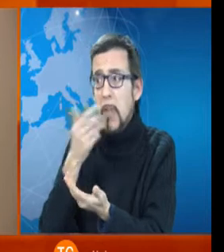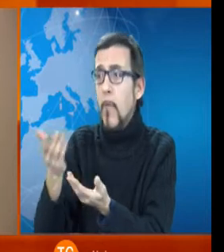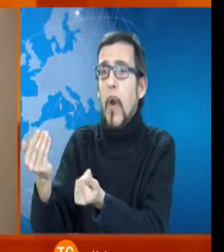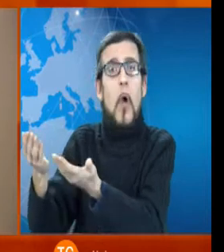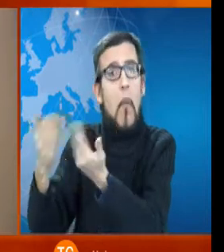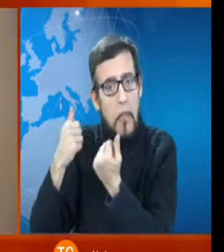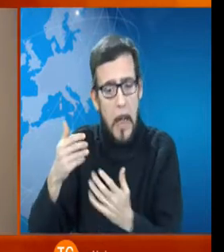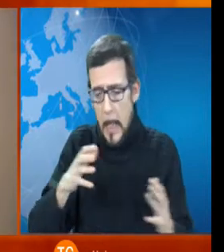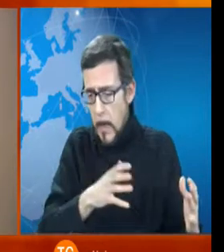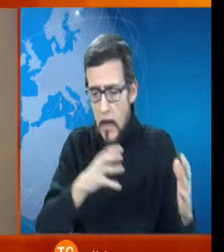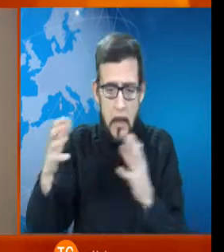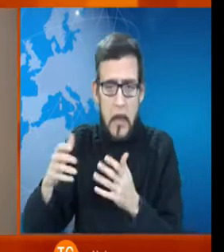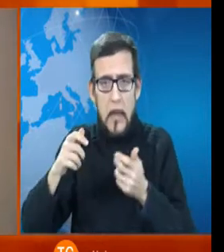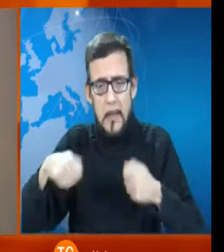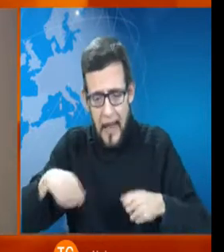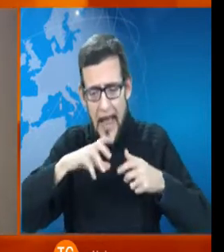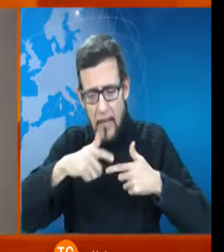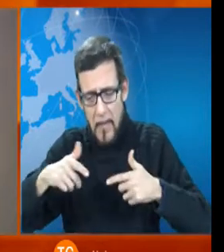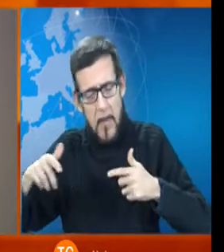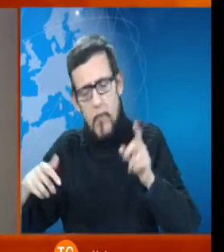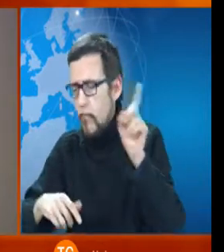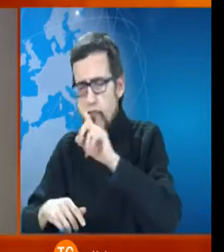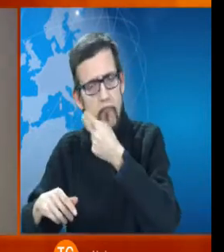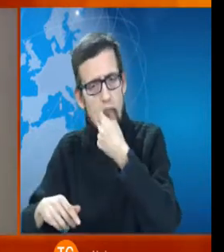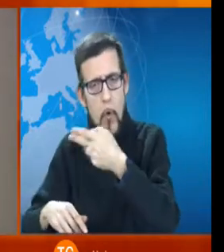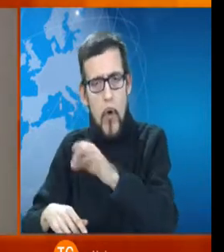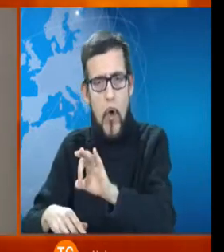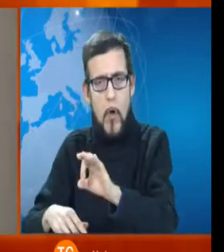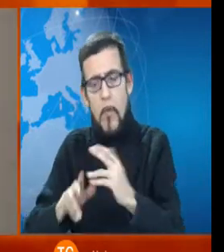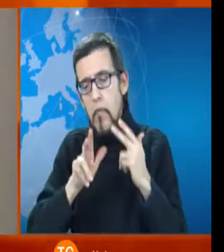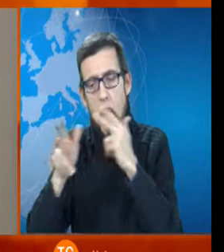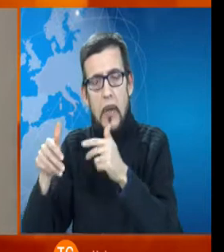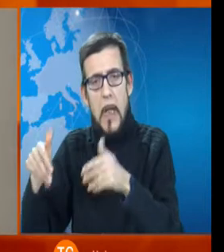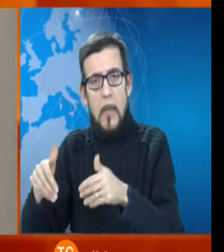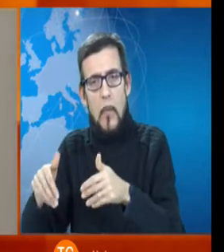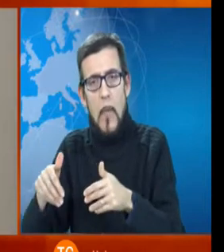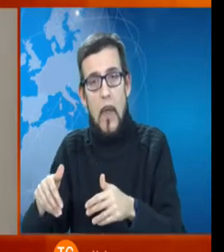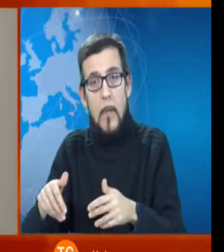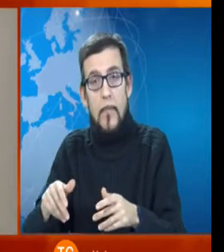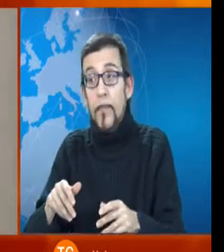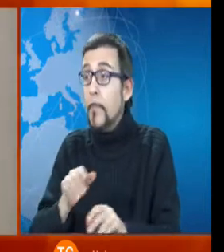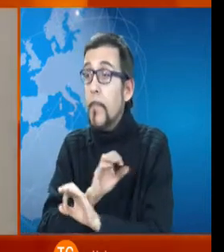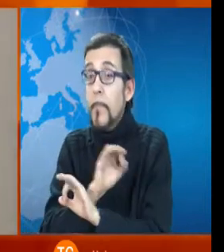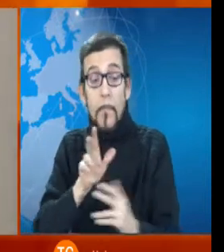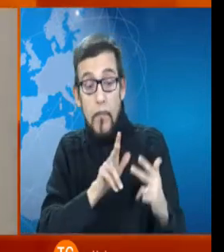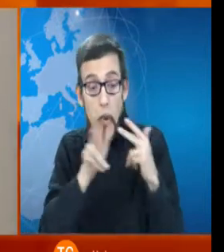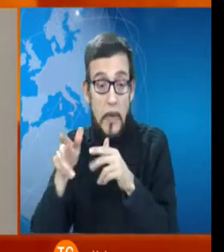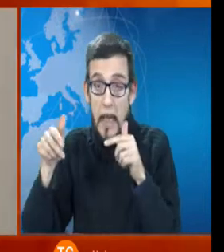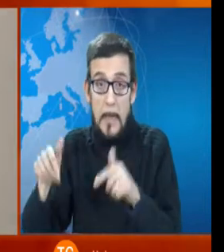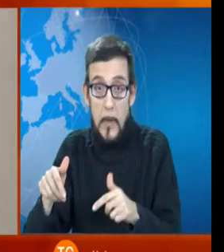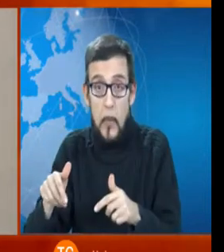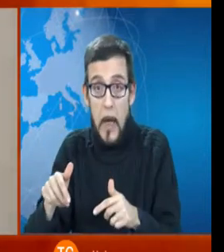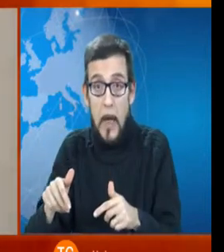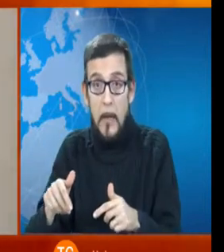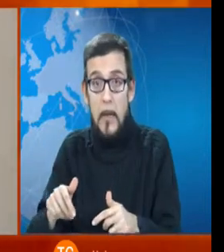e porterà questi oggetti nella sua città che poi non troveranno subito una collocazione perché prima di arrivare